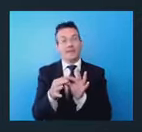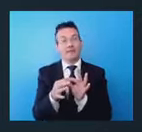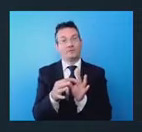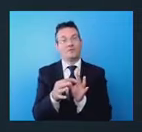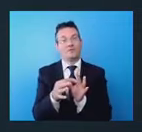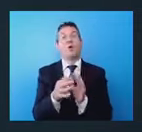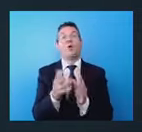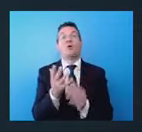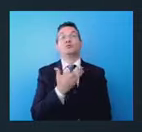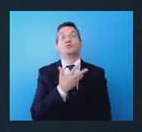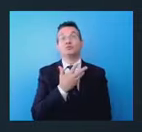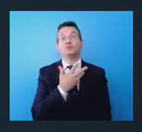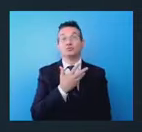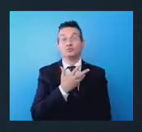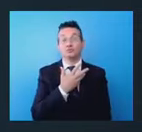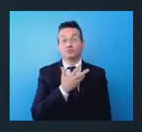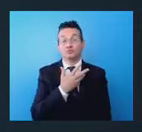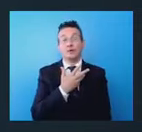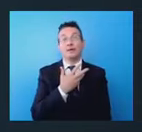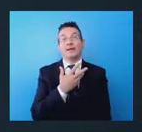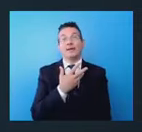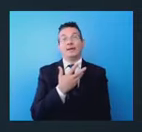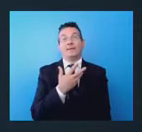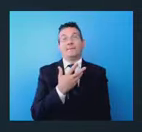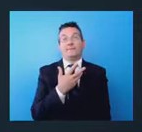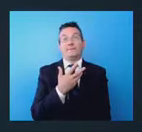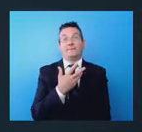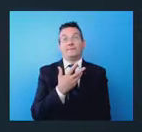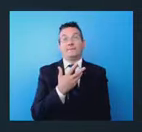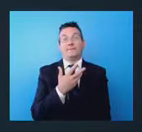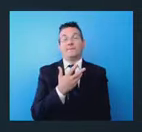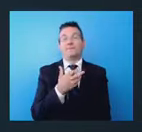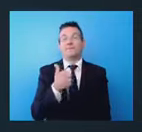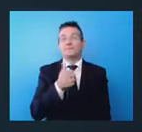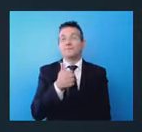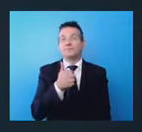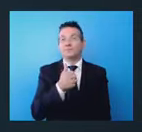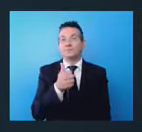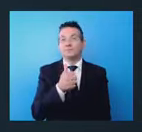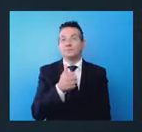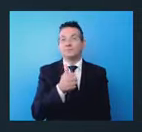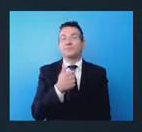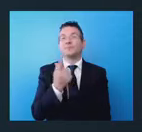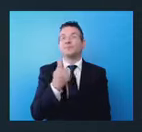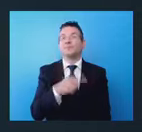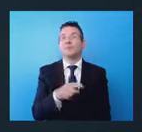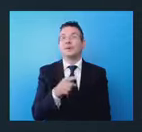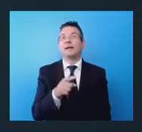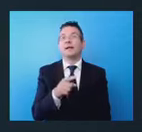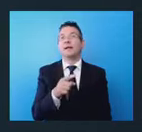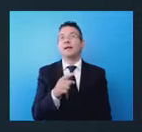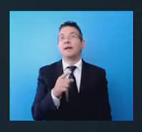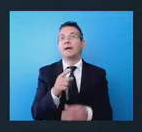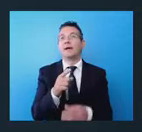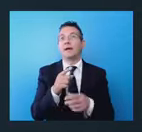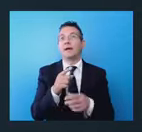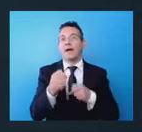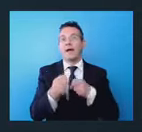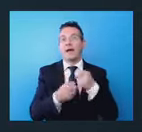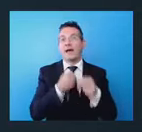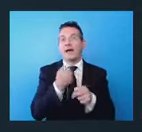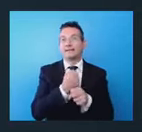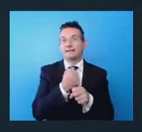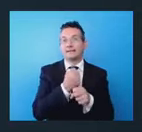destegionalizzata non è legata al solo periodo estivo come le attività di charter prettamente lo sono.